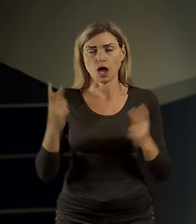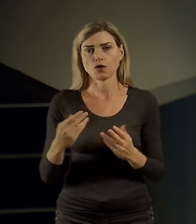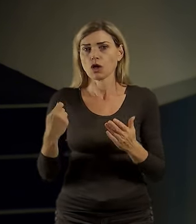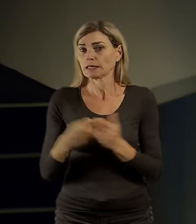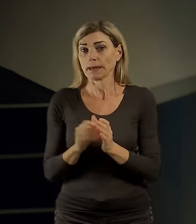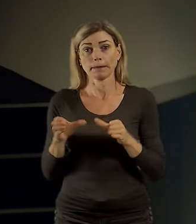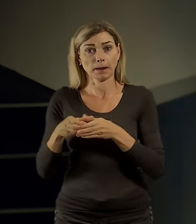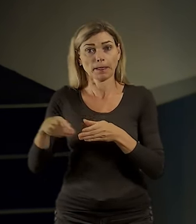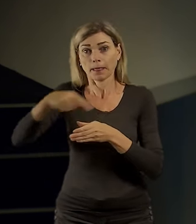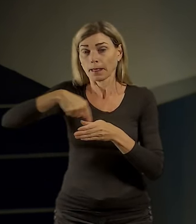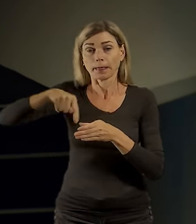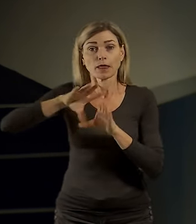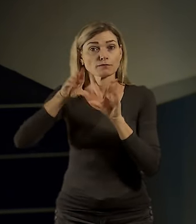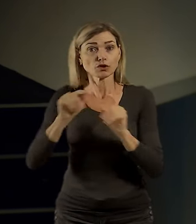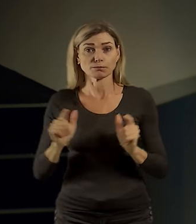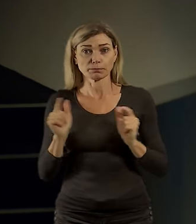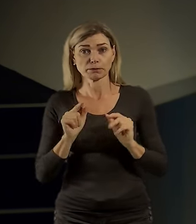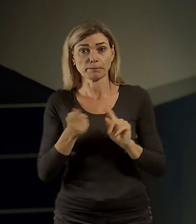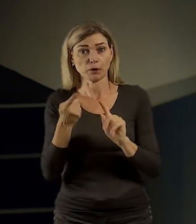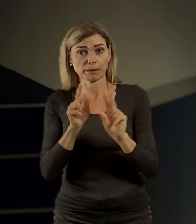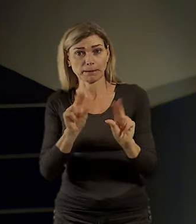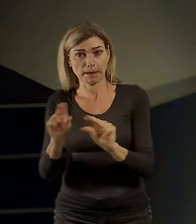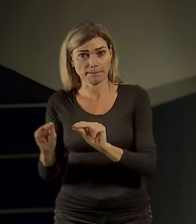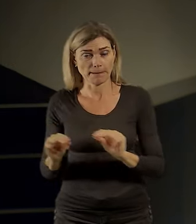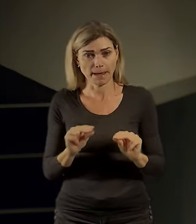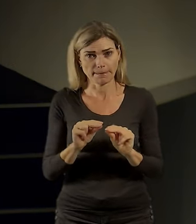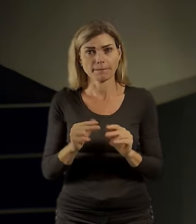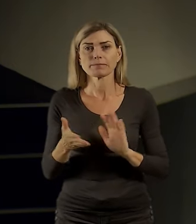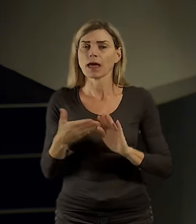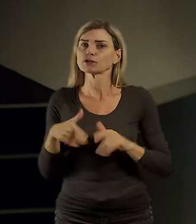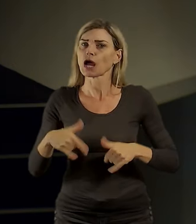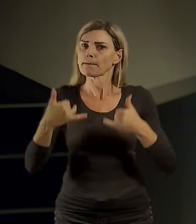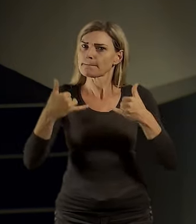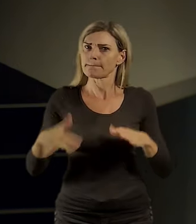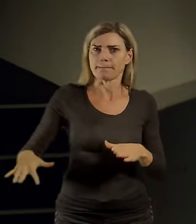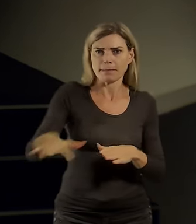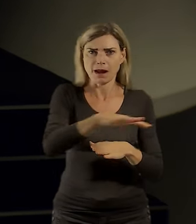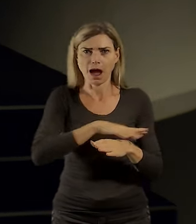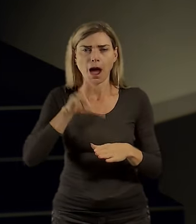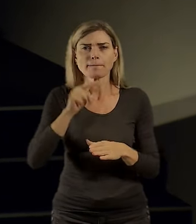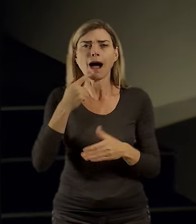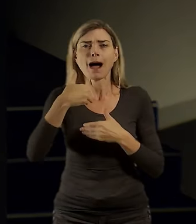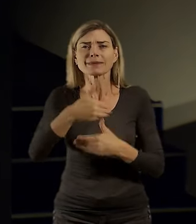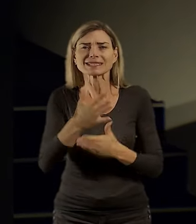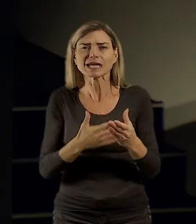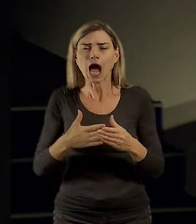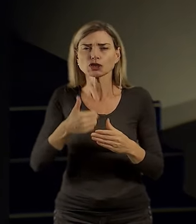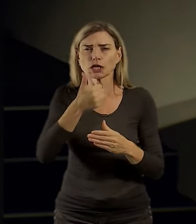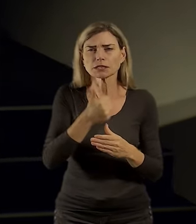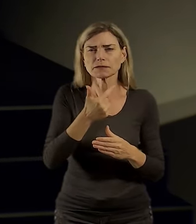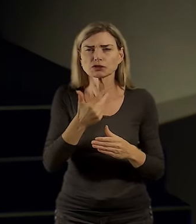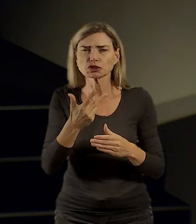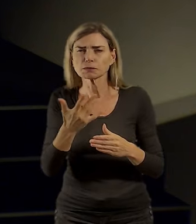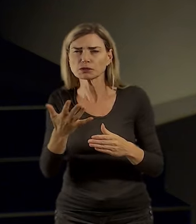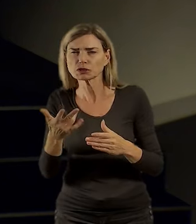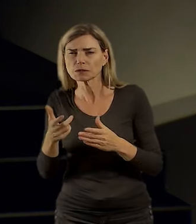vzdáleností, což když se podíváte na městské části hlavního města, které tak zhruba velikostně